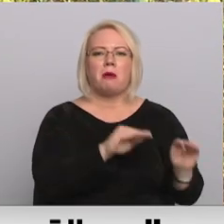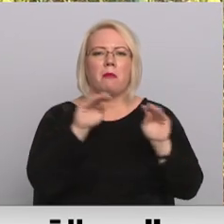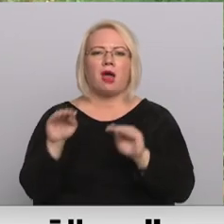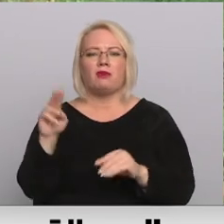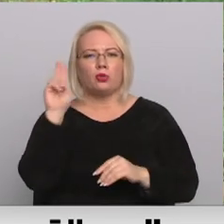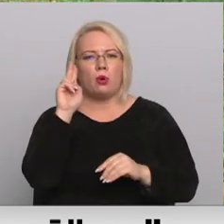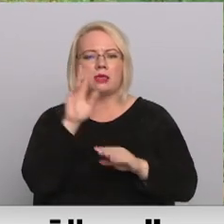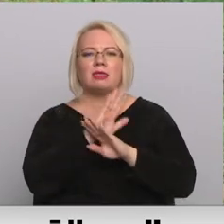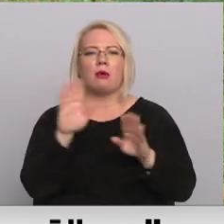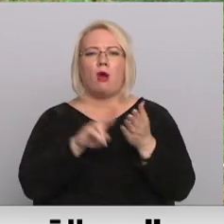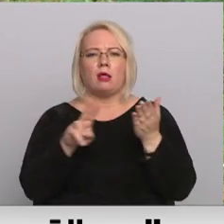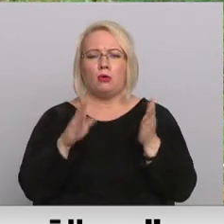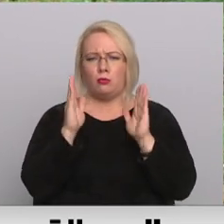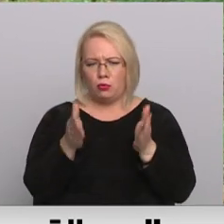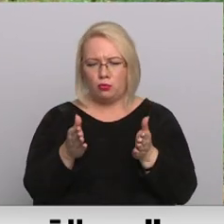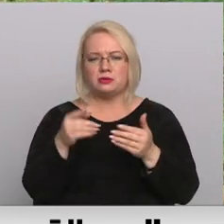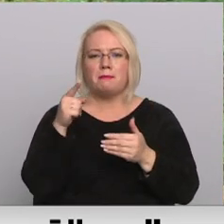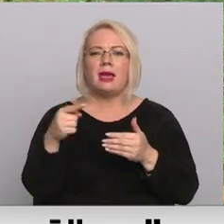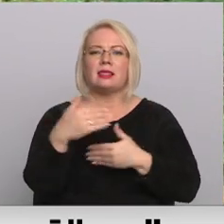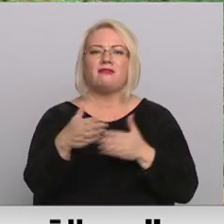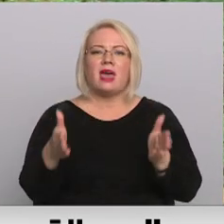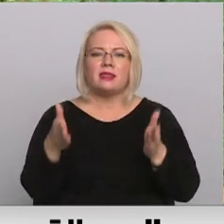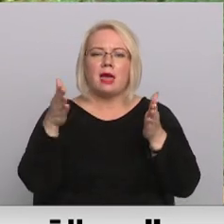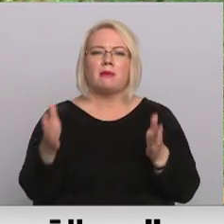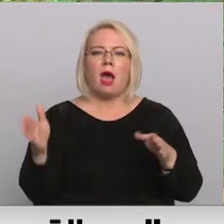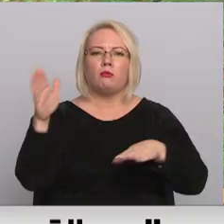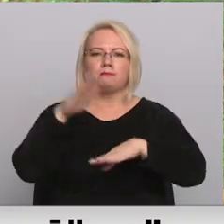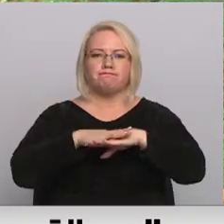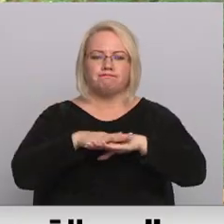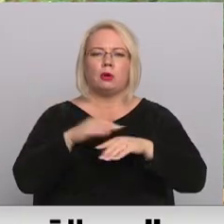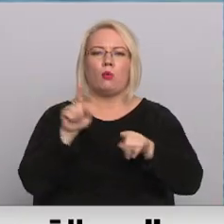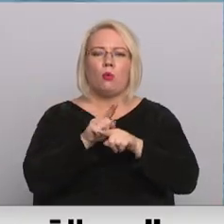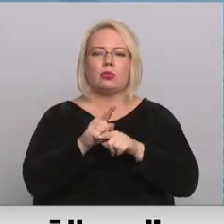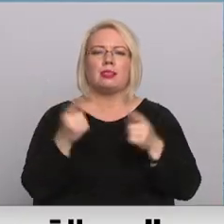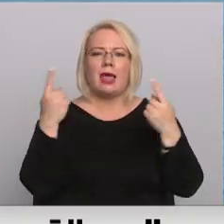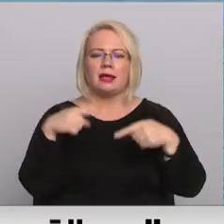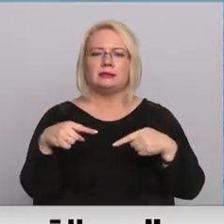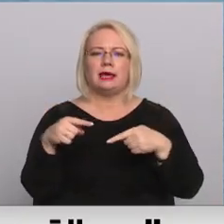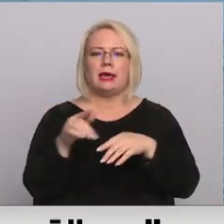toletes nebūs atļautas. Vien to tvertnēm jābūt hermētiskam un laikā iztupšotam.